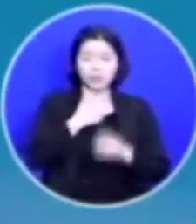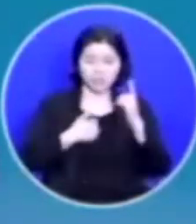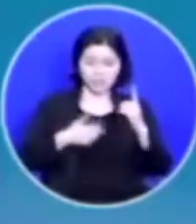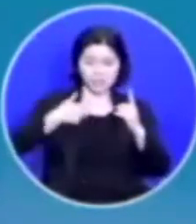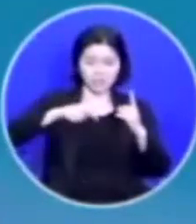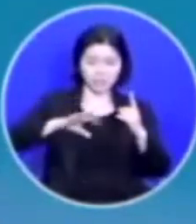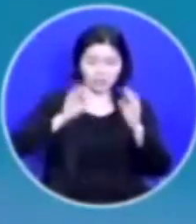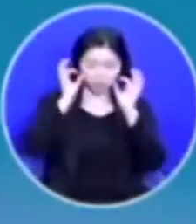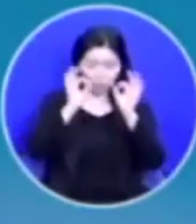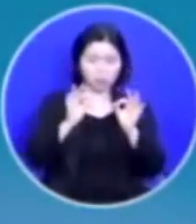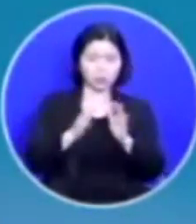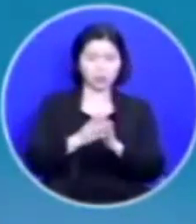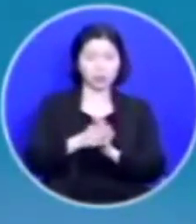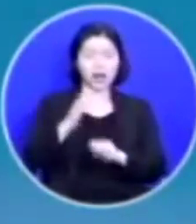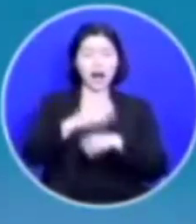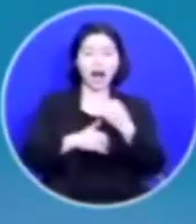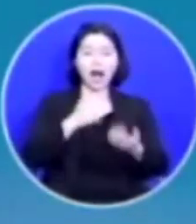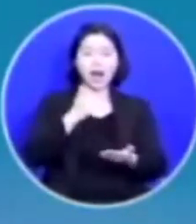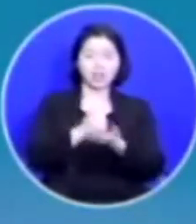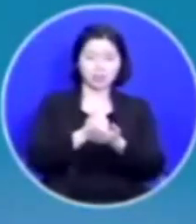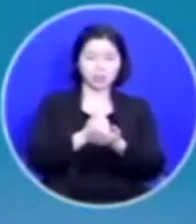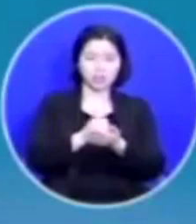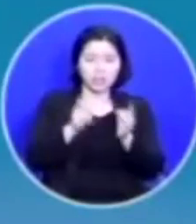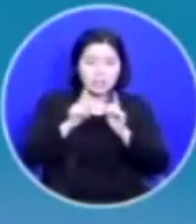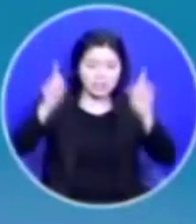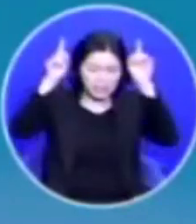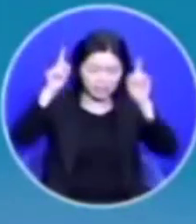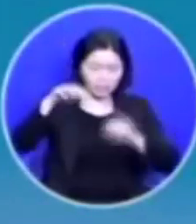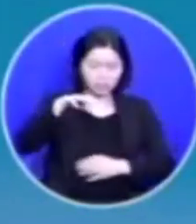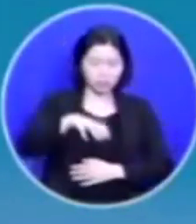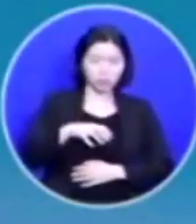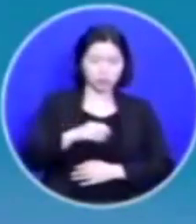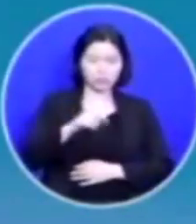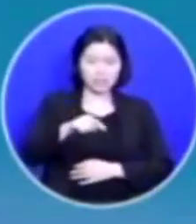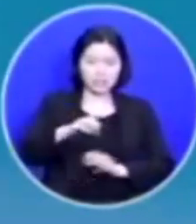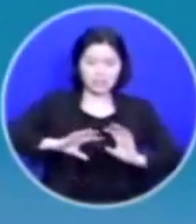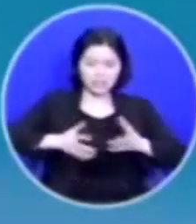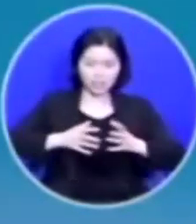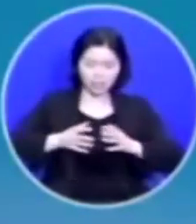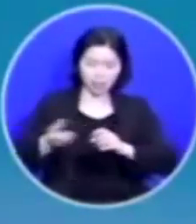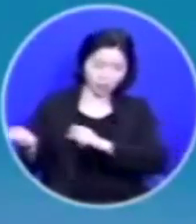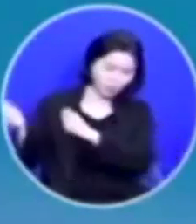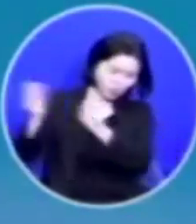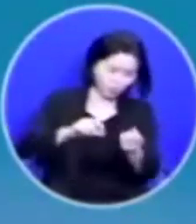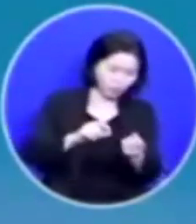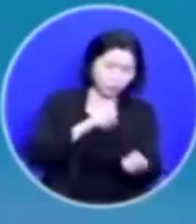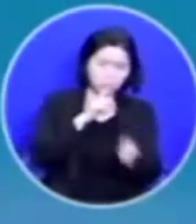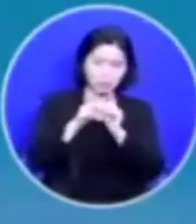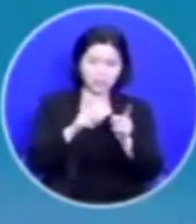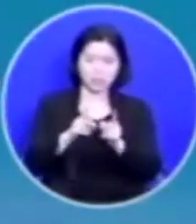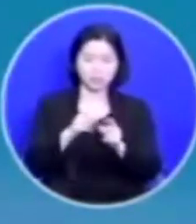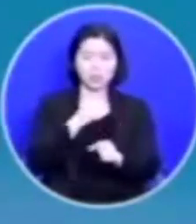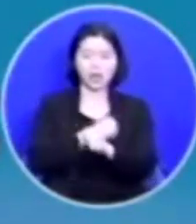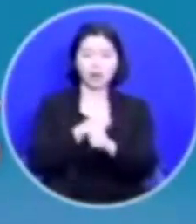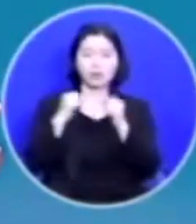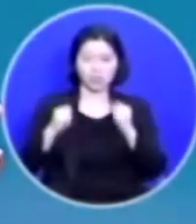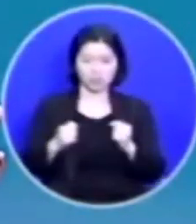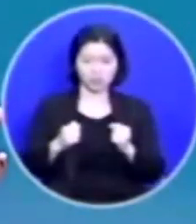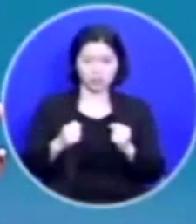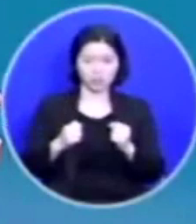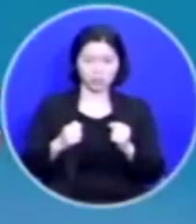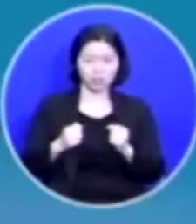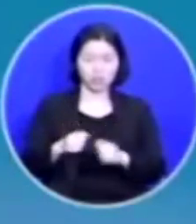하나님이 하나님의 진노를 이 세상에 쏟아붓는 말씀을 하고 계신데